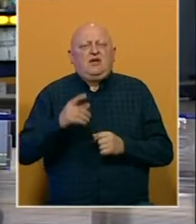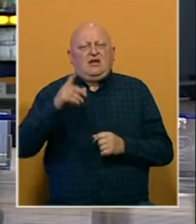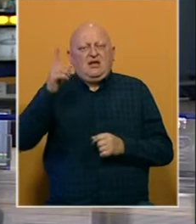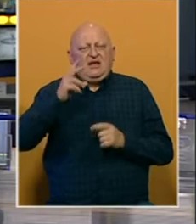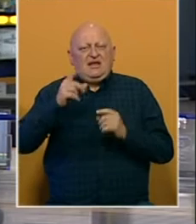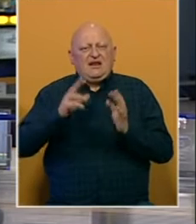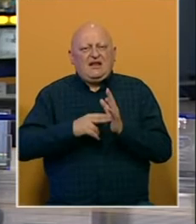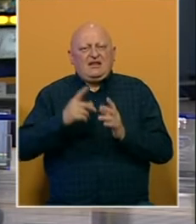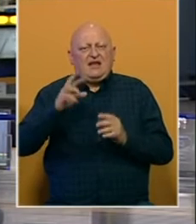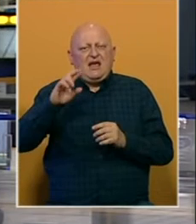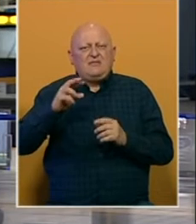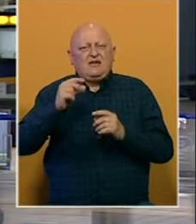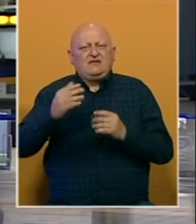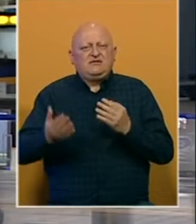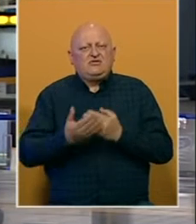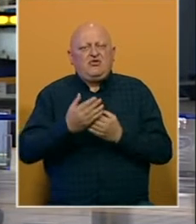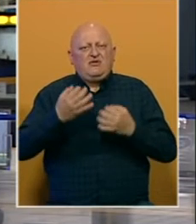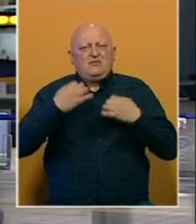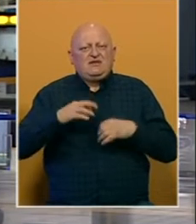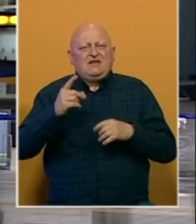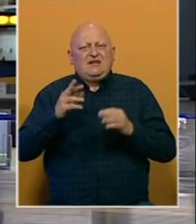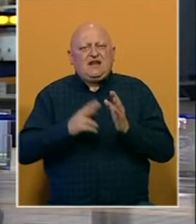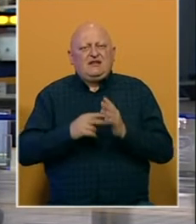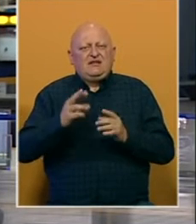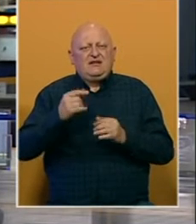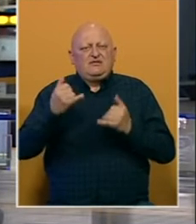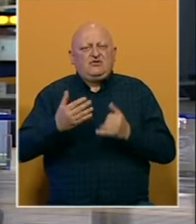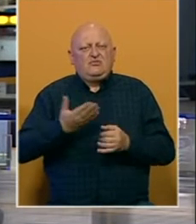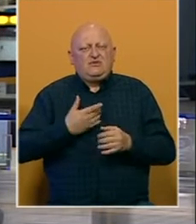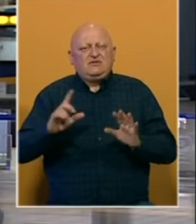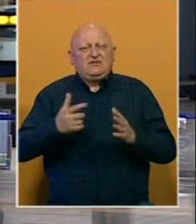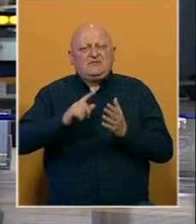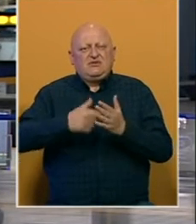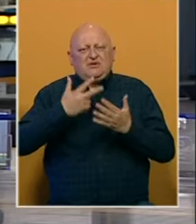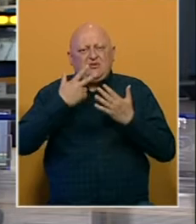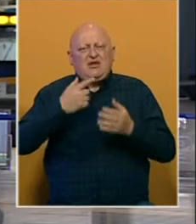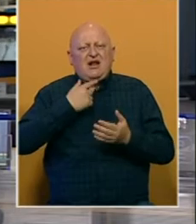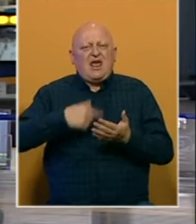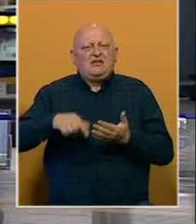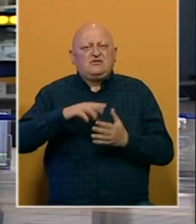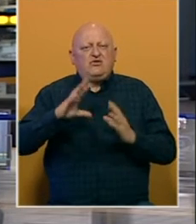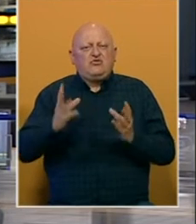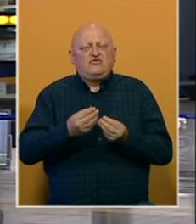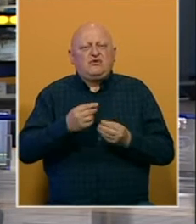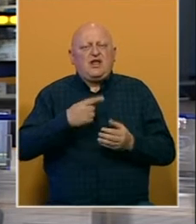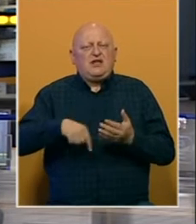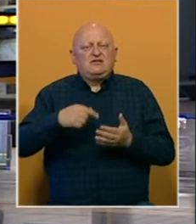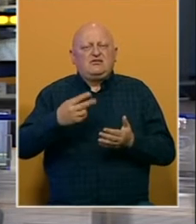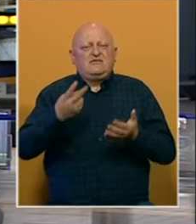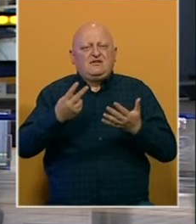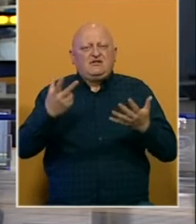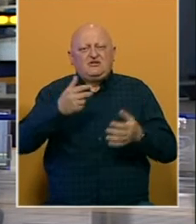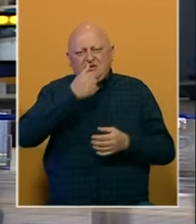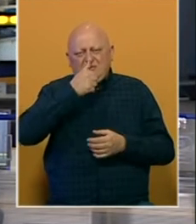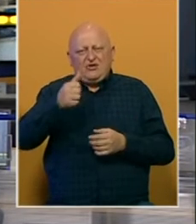Ultrakonzervativac Ebrahim Raisi i novije predsjednik Irana. Raisi je do sada dobio 17,8 miliona glasova, ukupno je glasalo oko